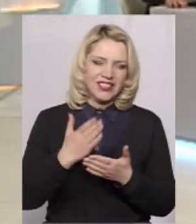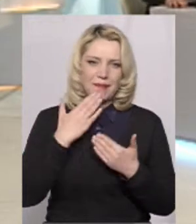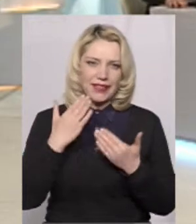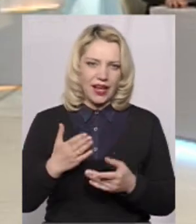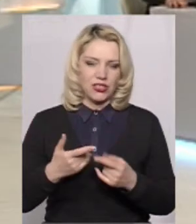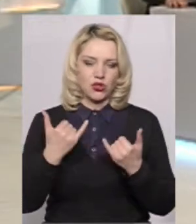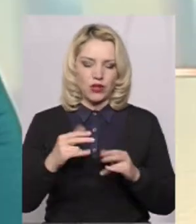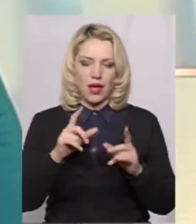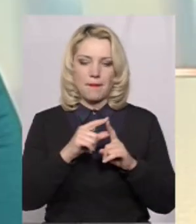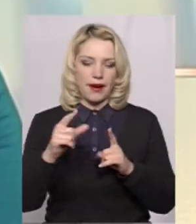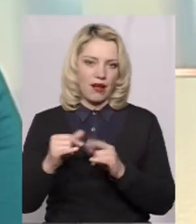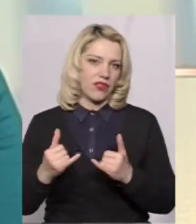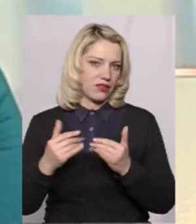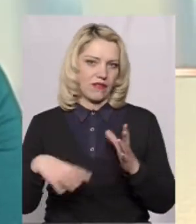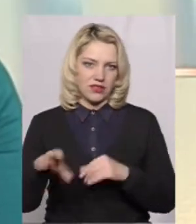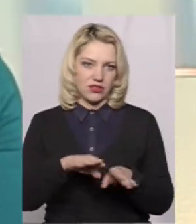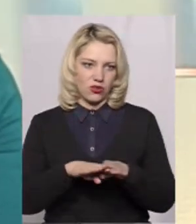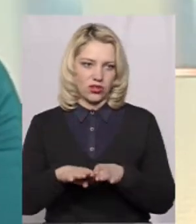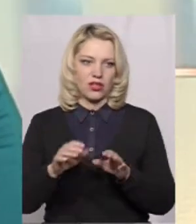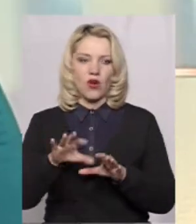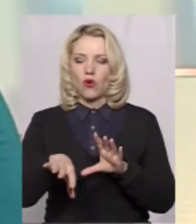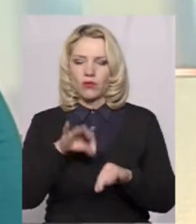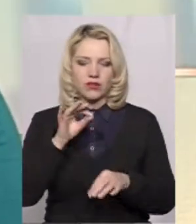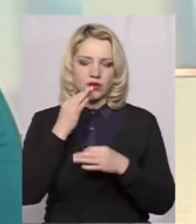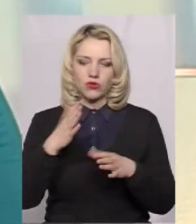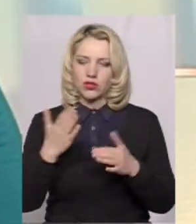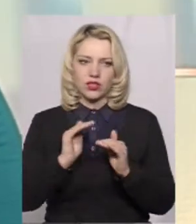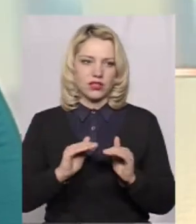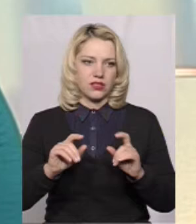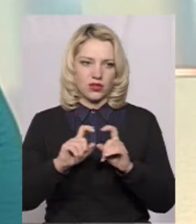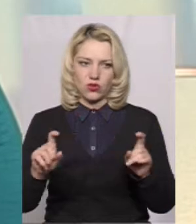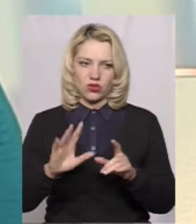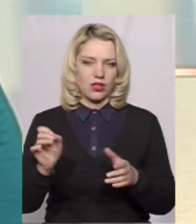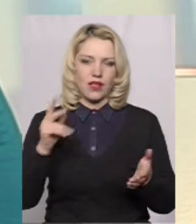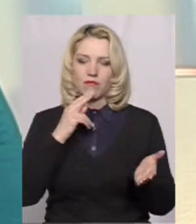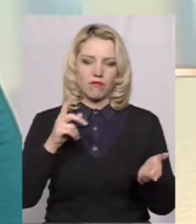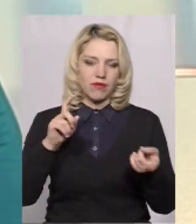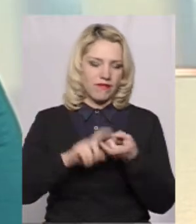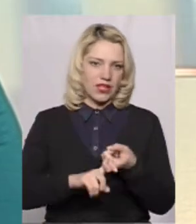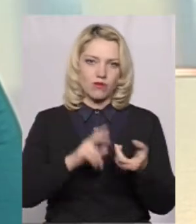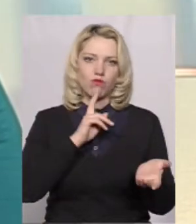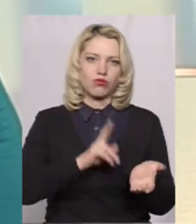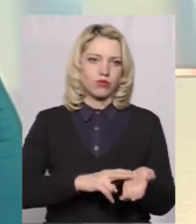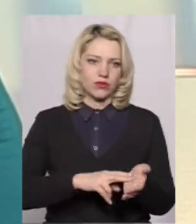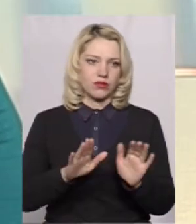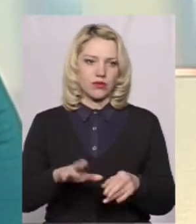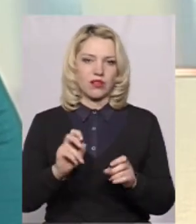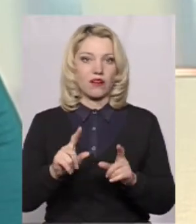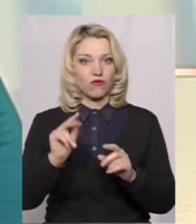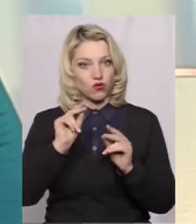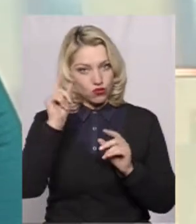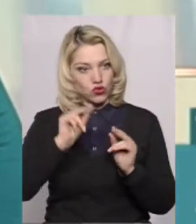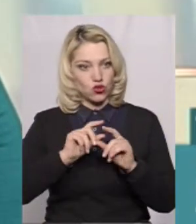Загальні правила для всіх. Обирається садочок будь-який. Ми не прив'язуємося до місця прописки, так як є у